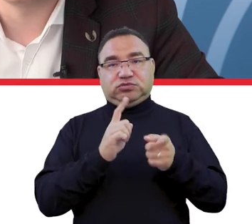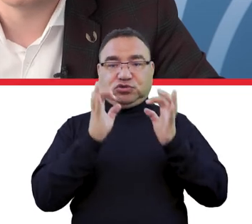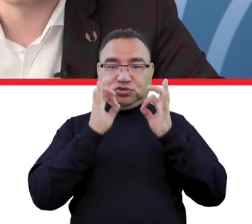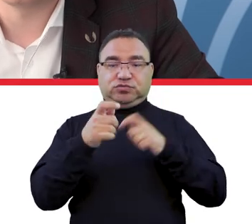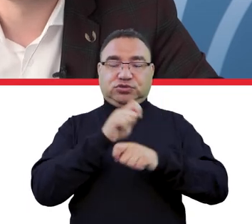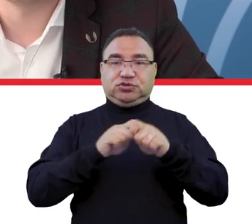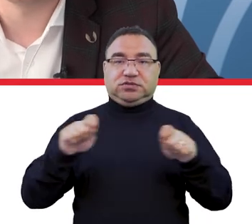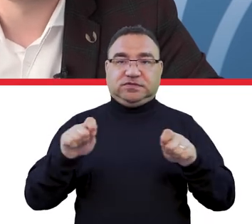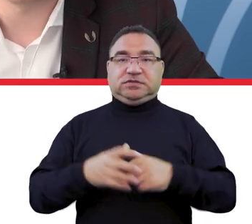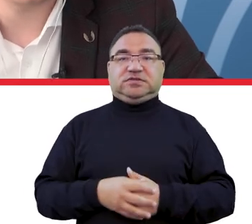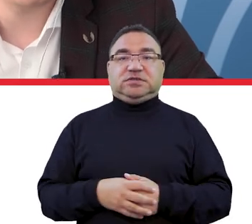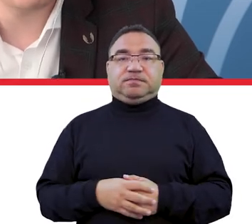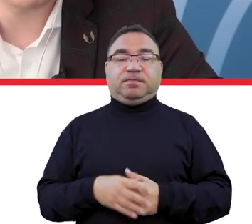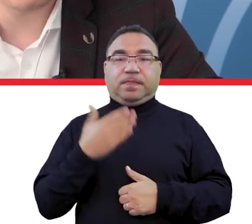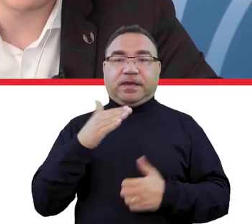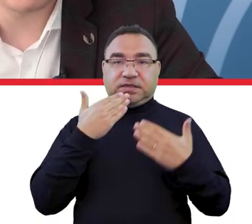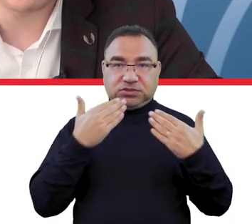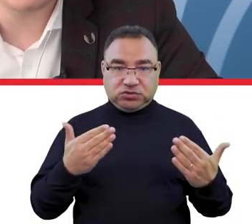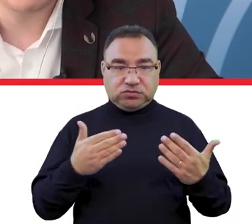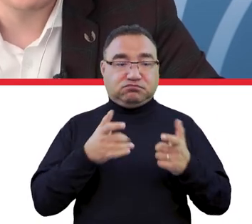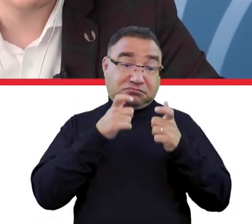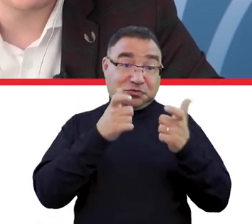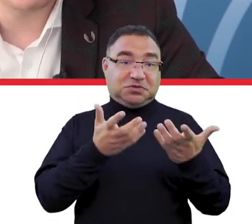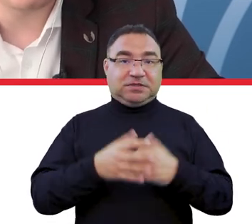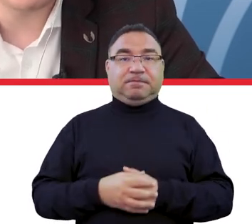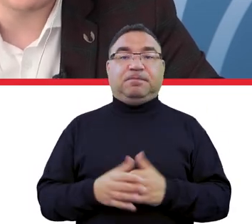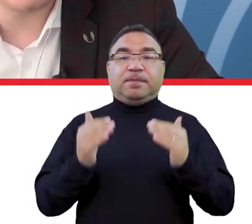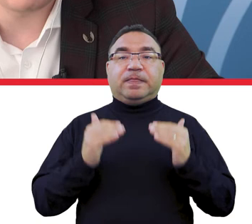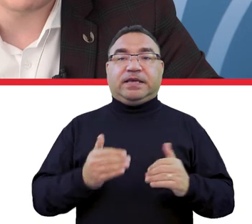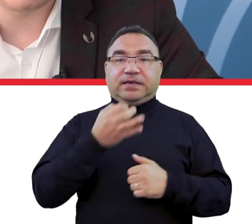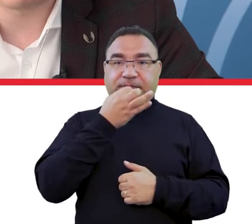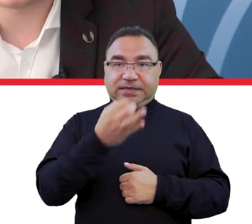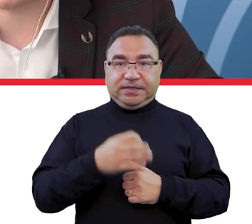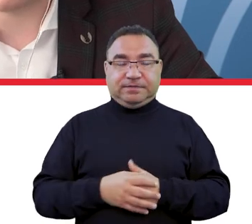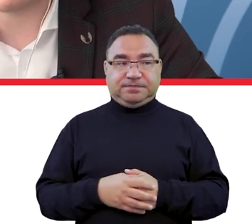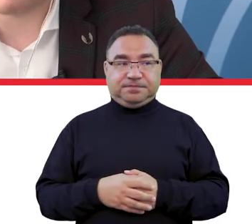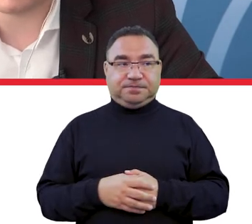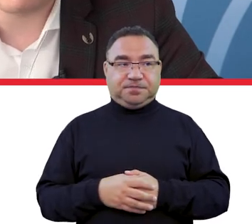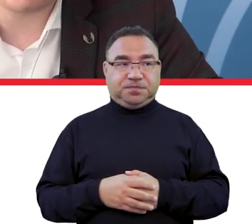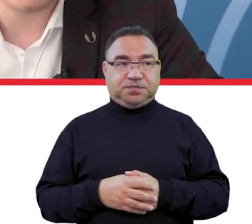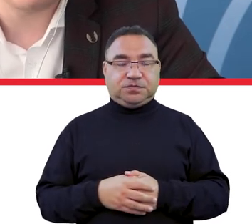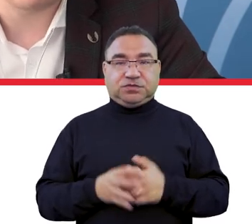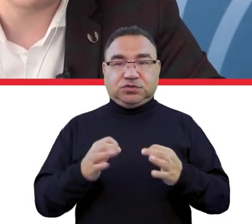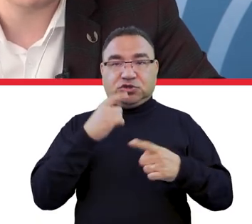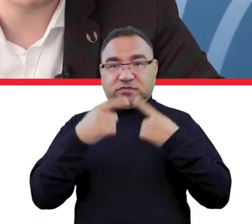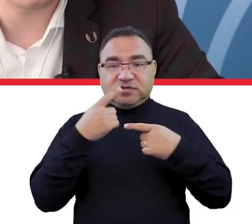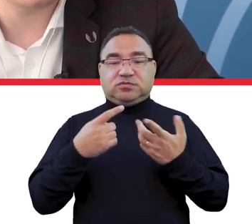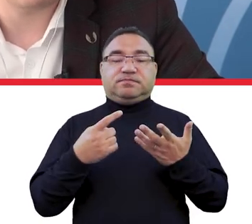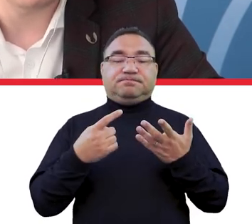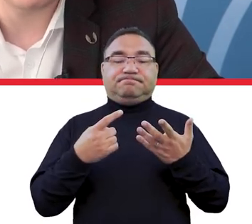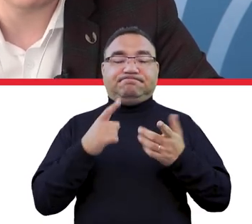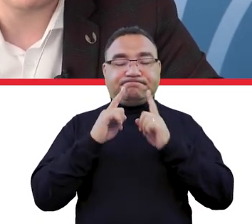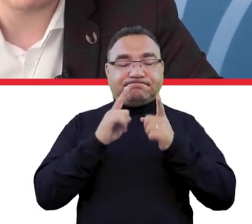dobrze rozwiązywać. Bardzo dziękuję za tę deklarację. Przechodząc do kolejnego pytania, dzisiaj już rozmawialiśmy o kołach naukowych,